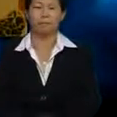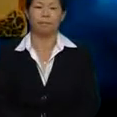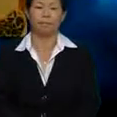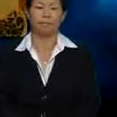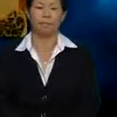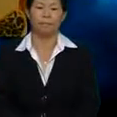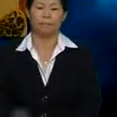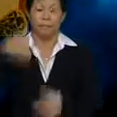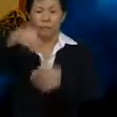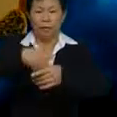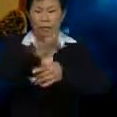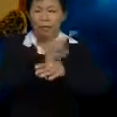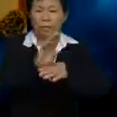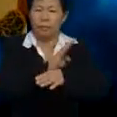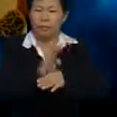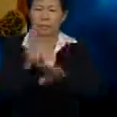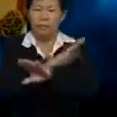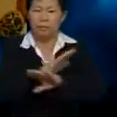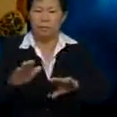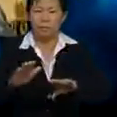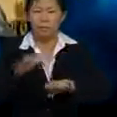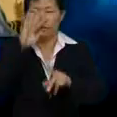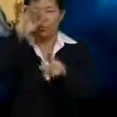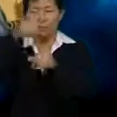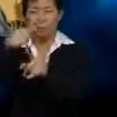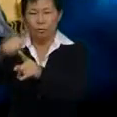Dalam berniaga Jangan nak menipu